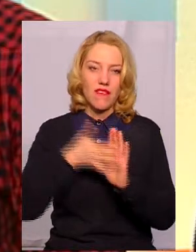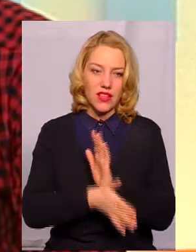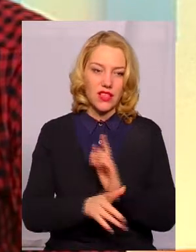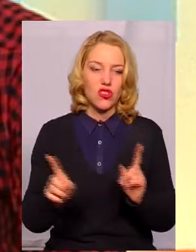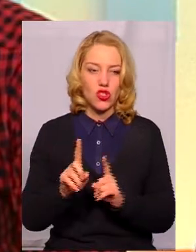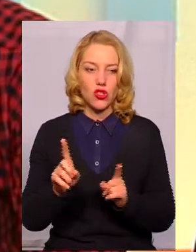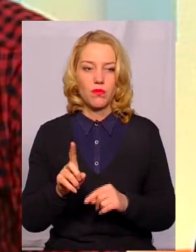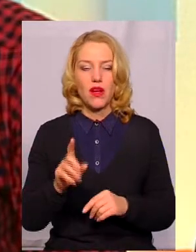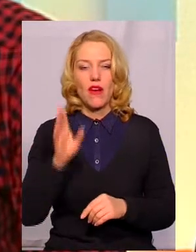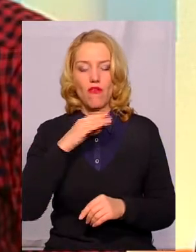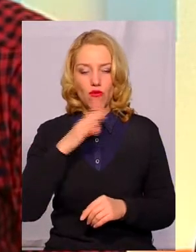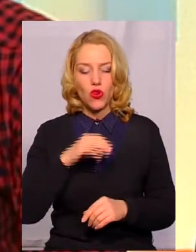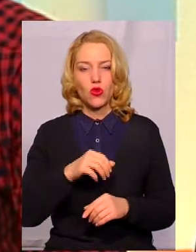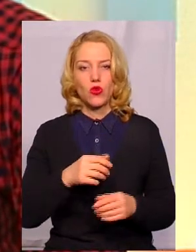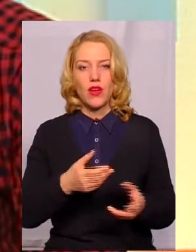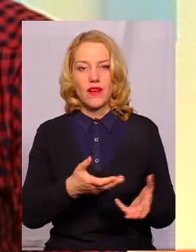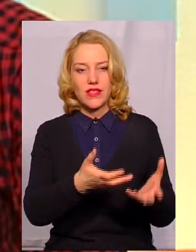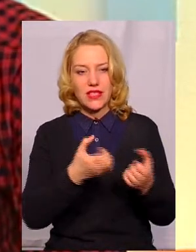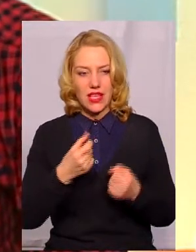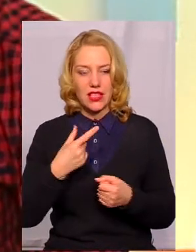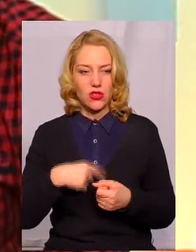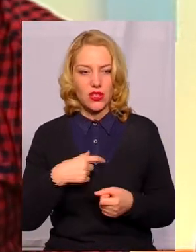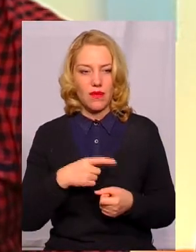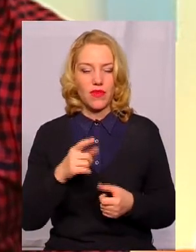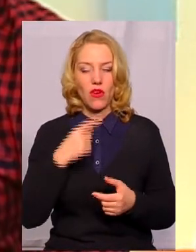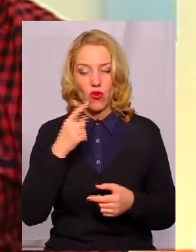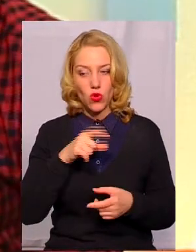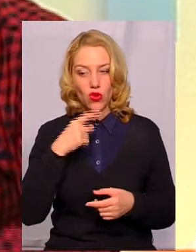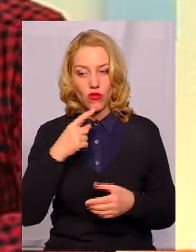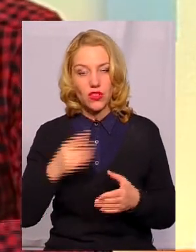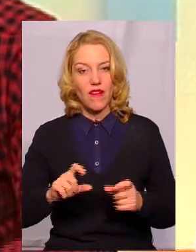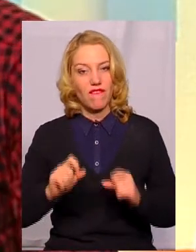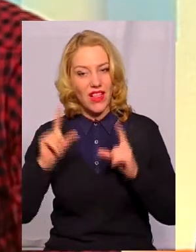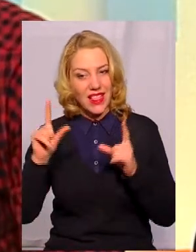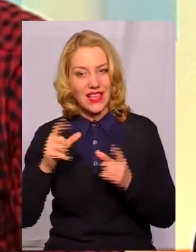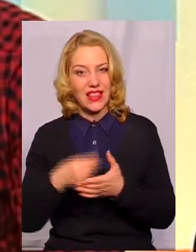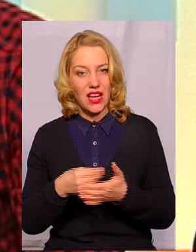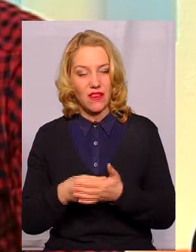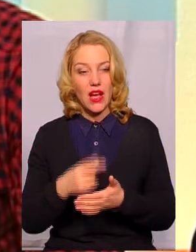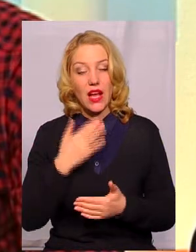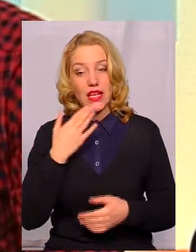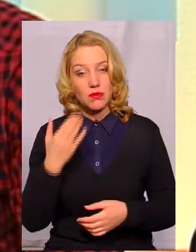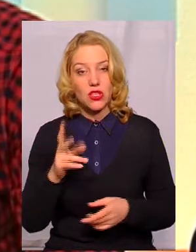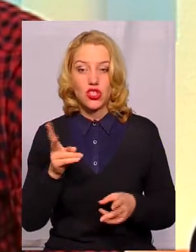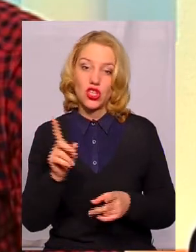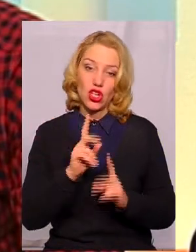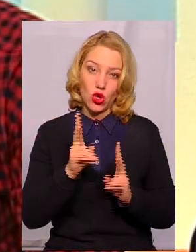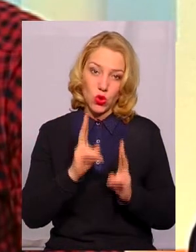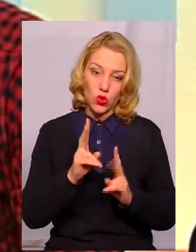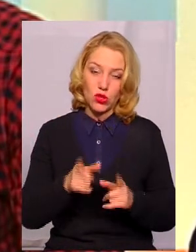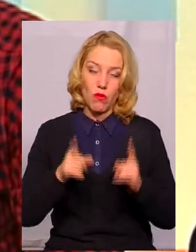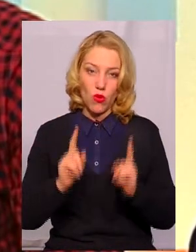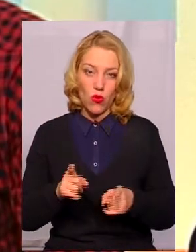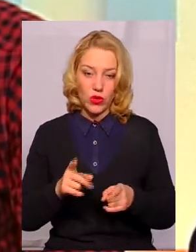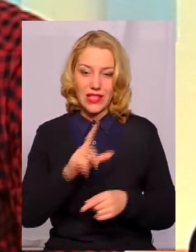35 кілометрів перекачати сюди. От люди кажуть, що великі тарифи. А задати елементарне питання, чи хтось погодиться за 35